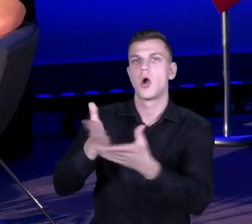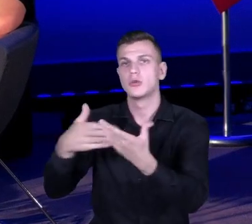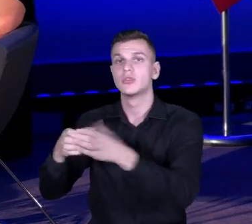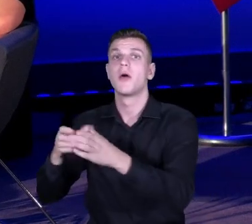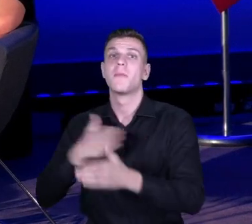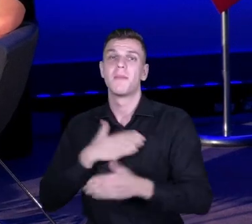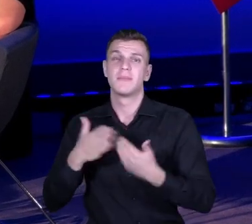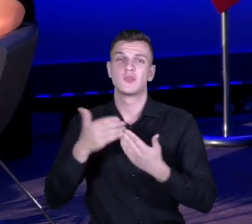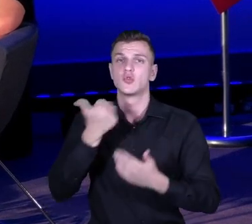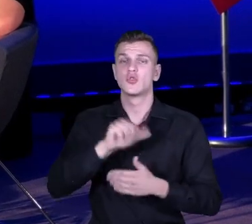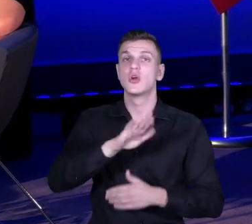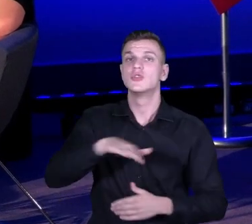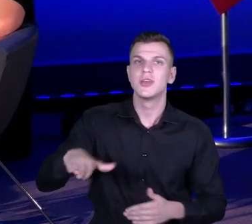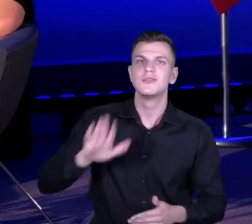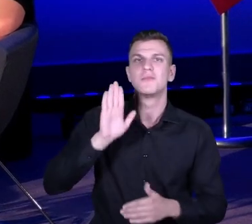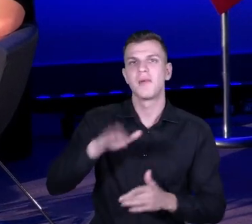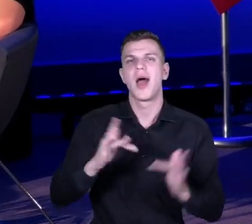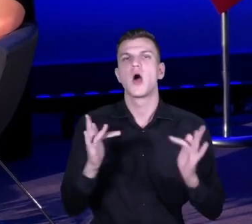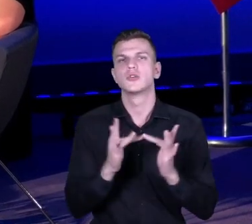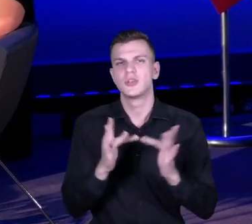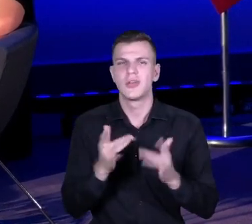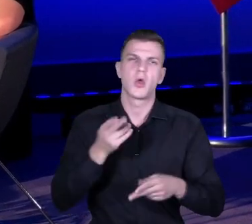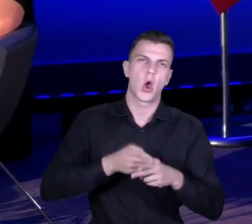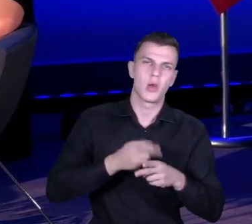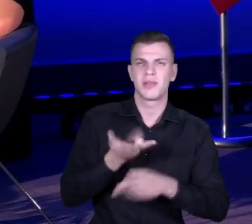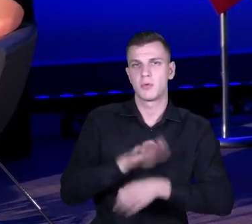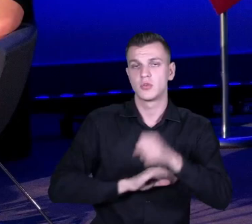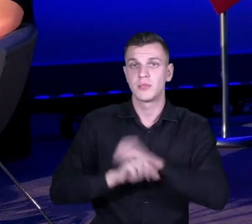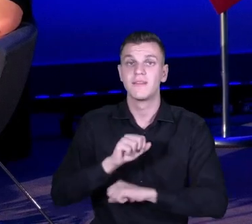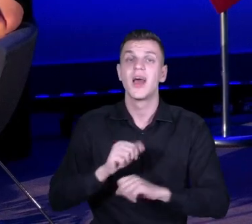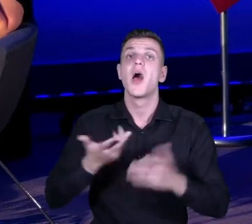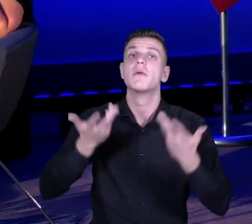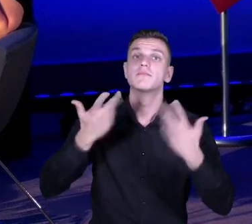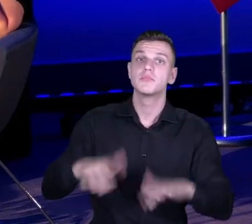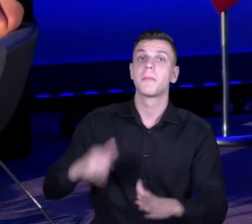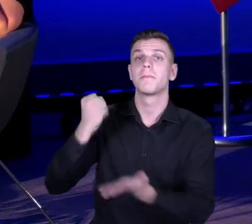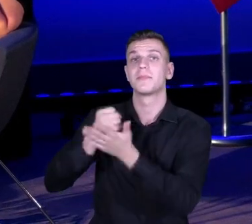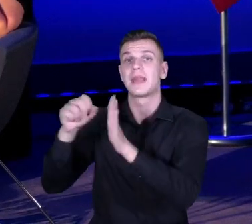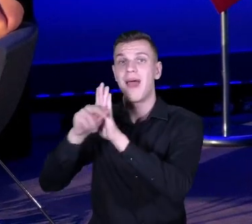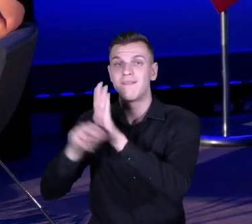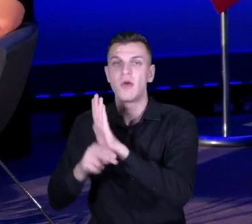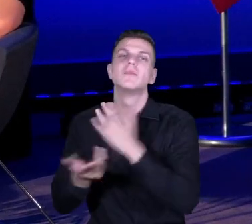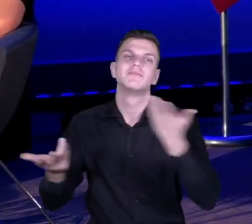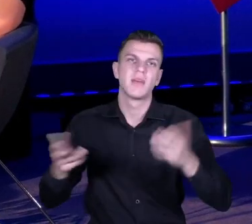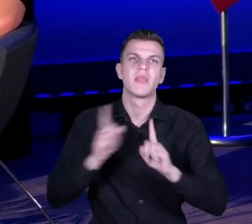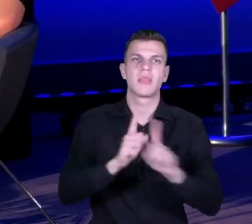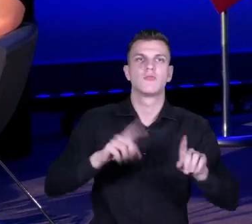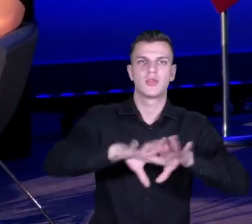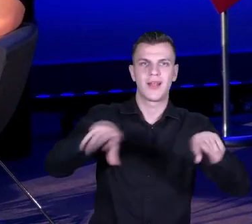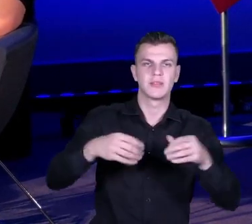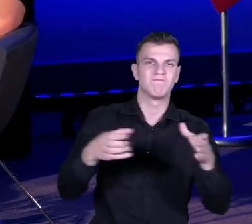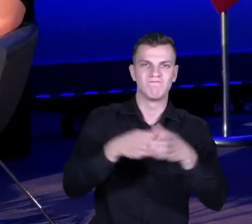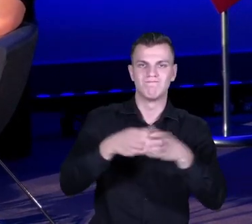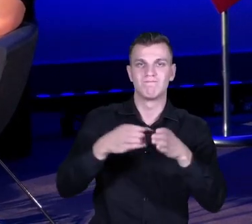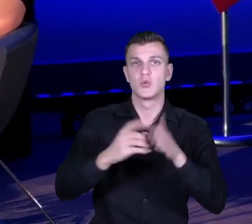orzeczeniami, no i tam trochę z wymogów prawa stało się, że ci nauczyciele ze sobą rozmawiają. No i cała